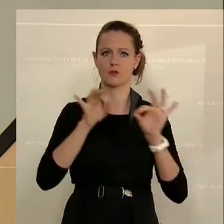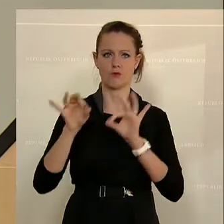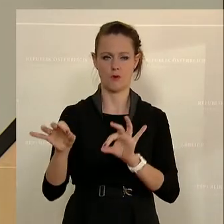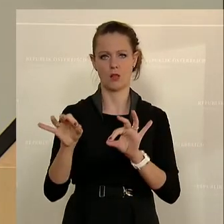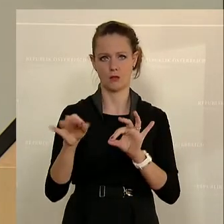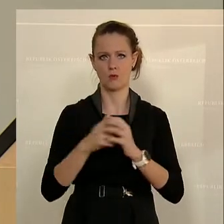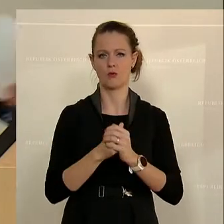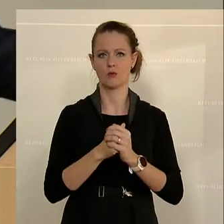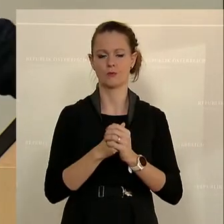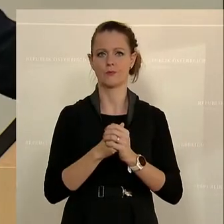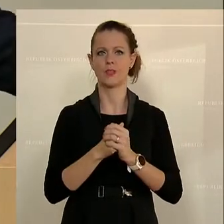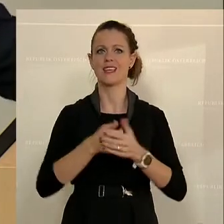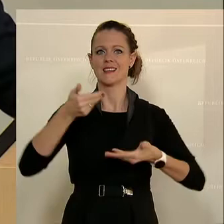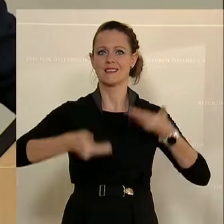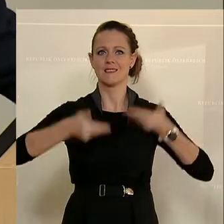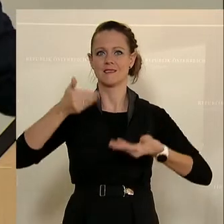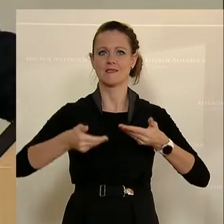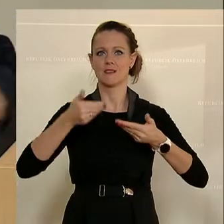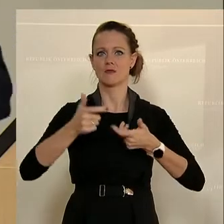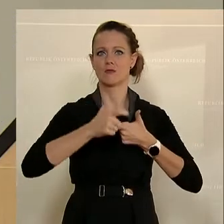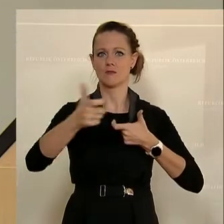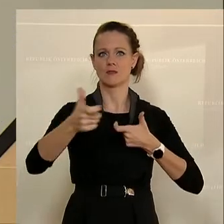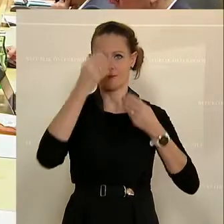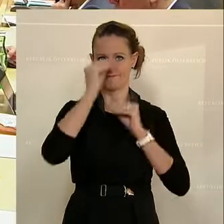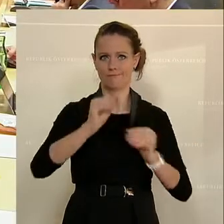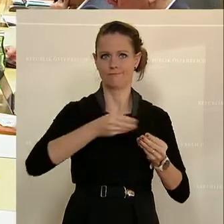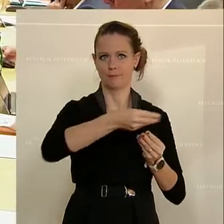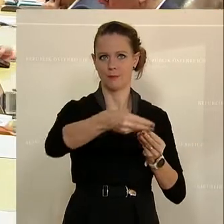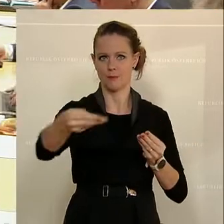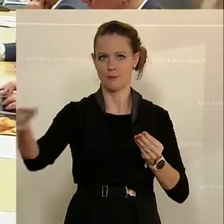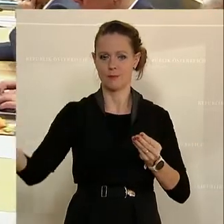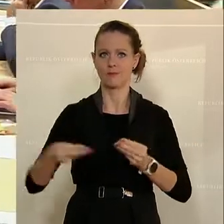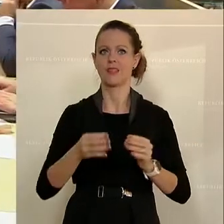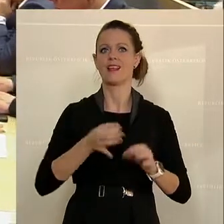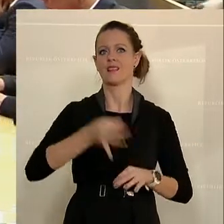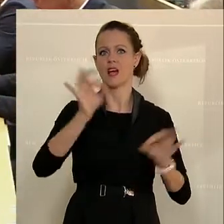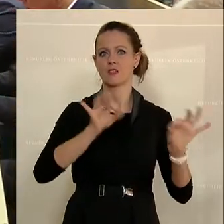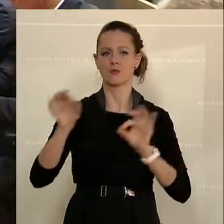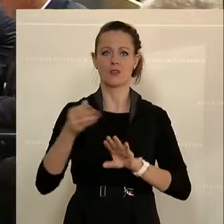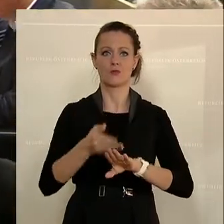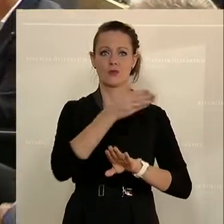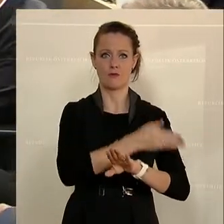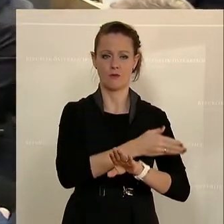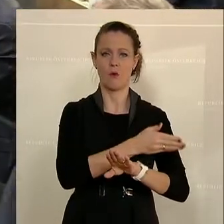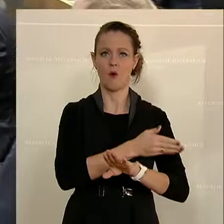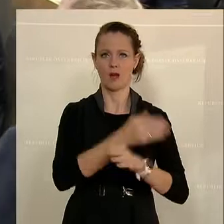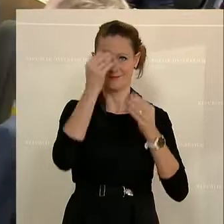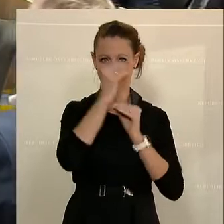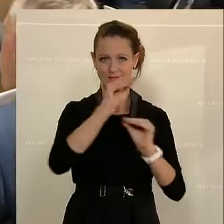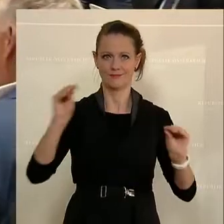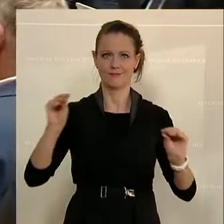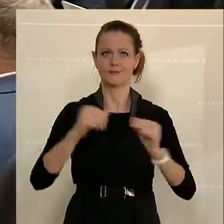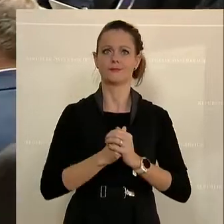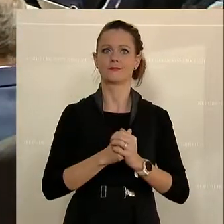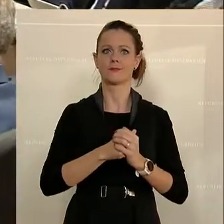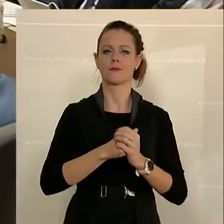die im Sitzungssaal verteilten Mitteilungen. Vor Eingang in die Tagesordnung teile ich mit, dass der Abgeordnete Bernhardts, Kolleginnen und